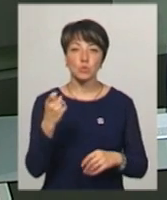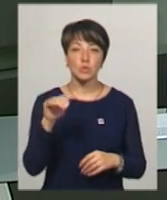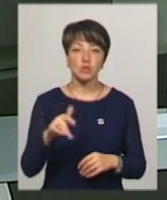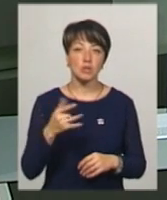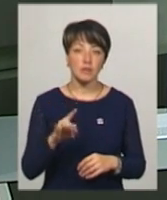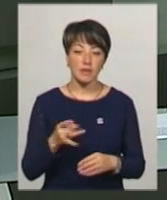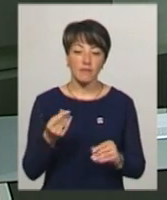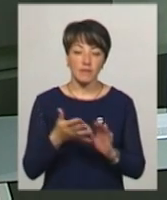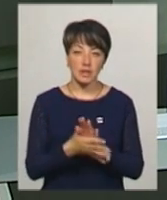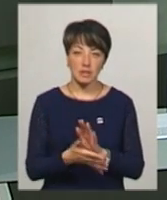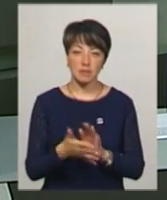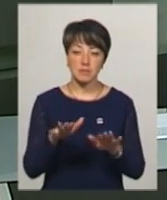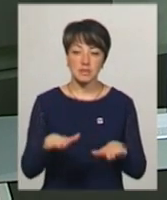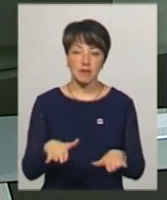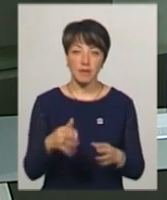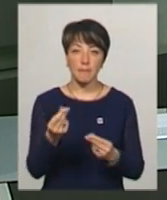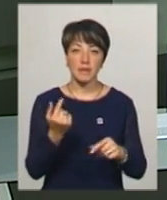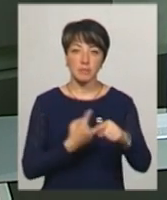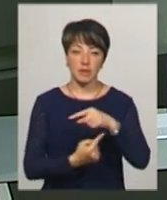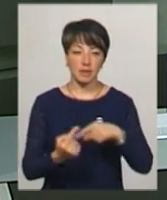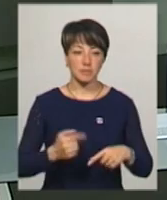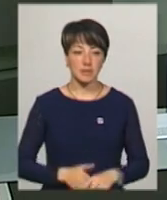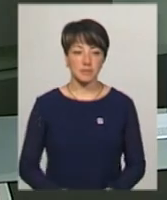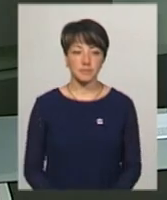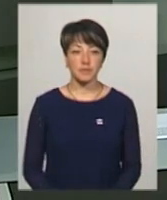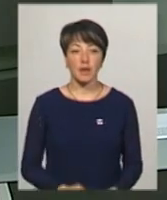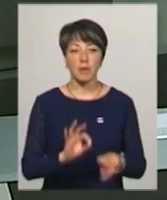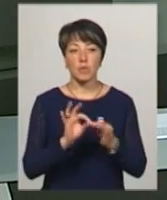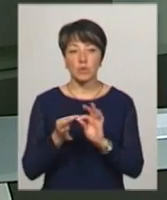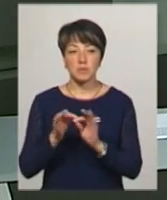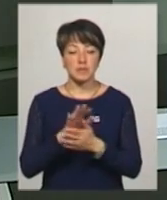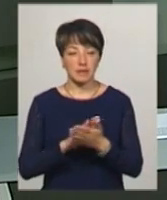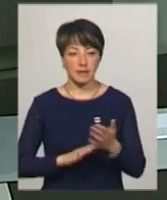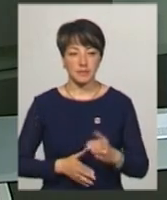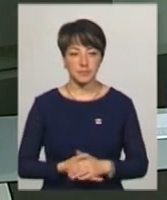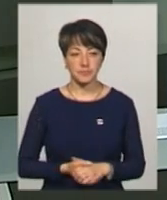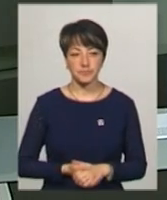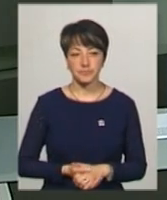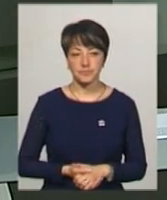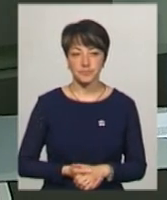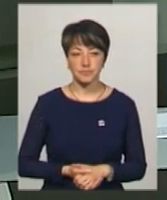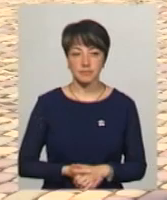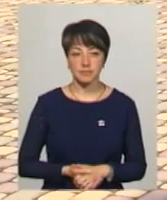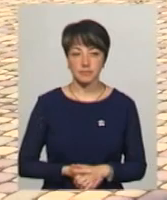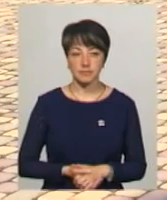гривень. Витрати взяв на себе місцевий підприємець Сергій Гулько. Подробиці розповість моя колега Леся Боровець.